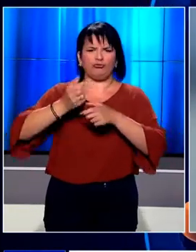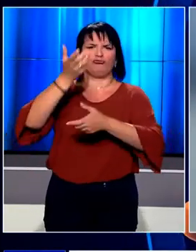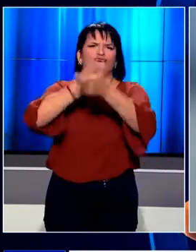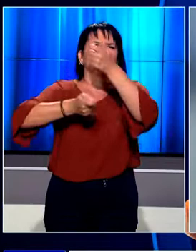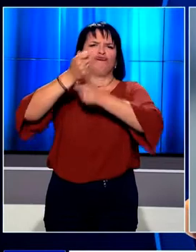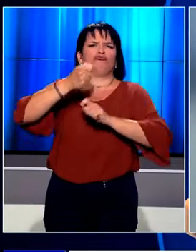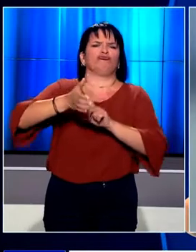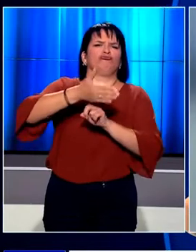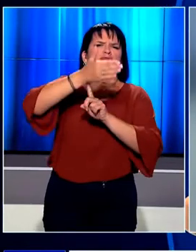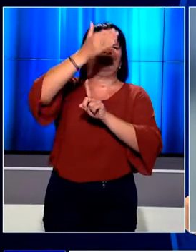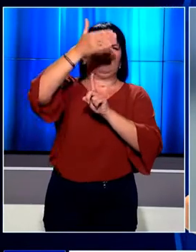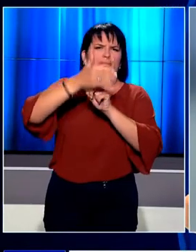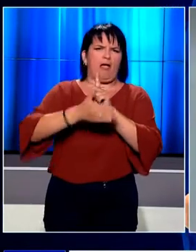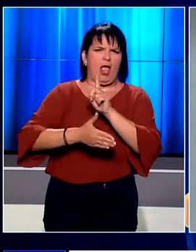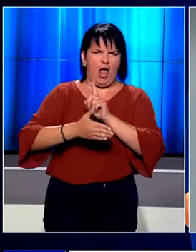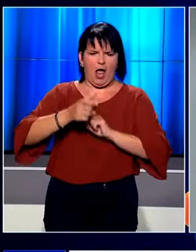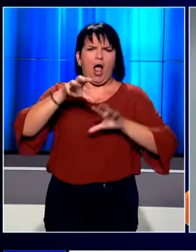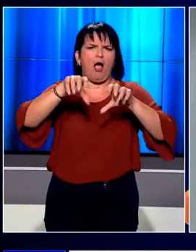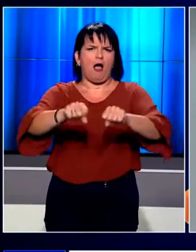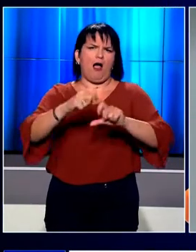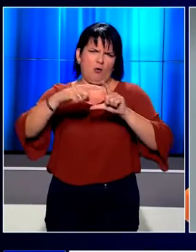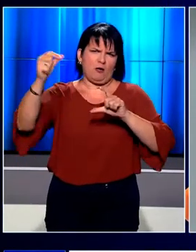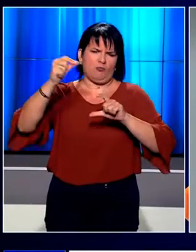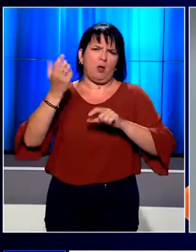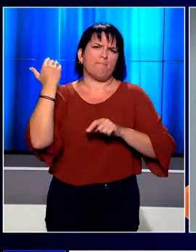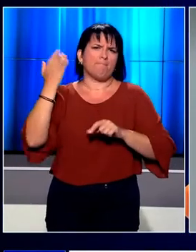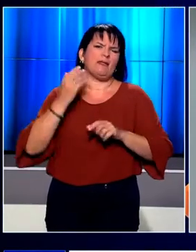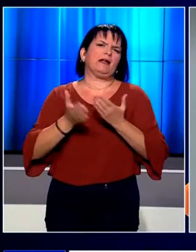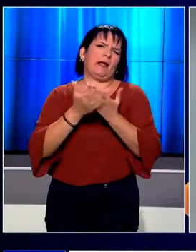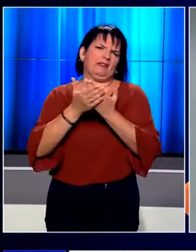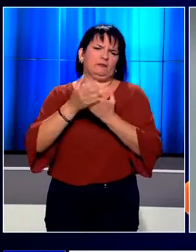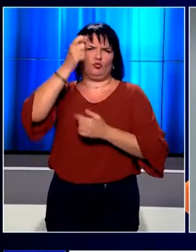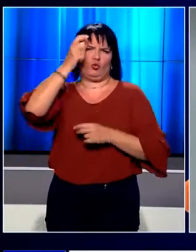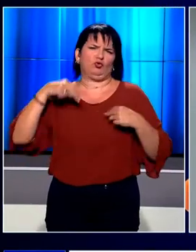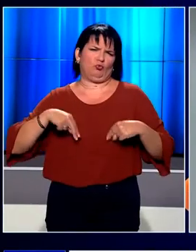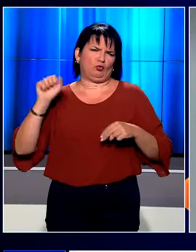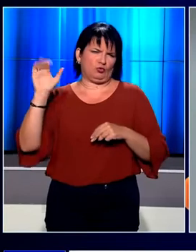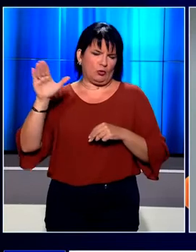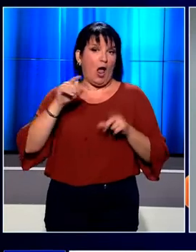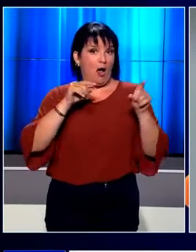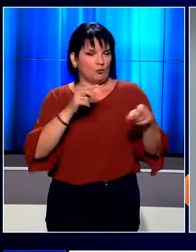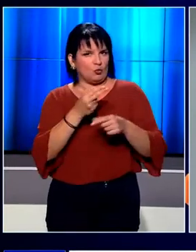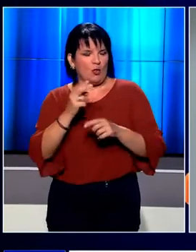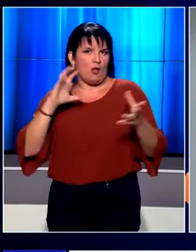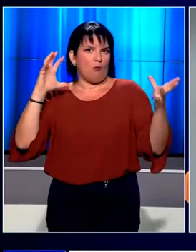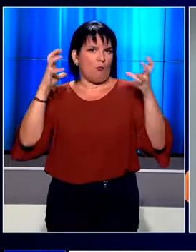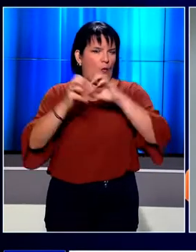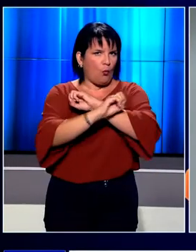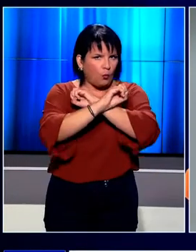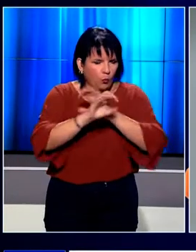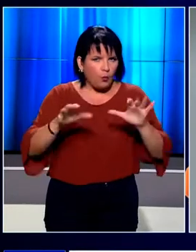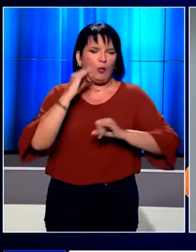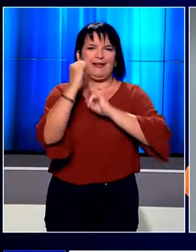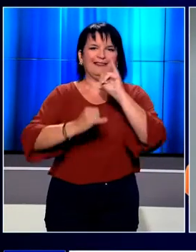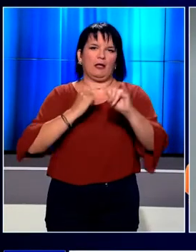σημαία από σχολείο στην κατεχόμενη Αμόχωστο που επισκέφθηκε πρόσφατα ο Τούρκος Υπουργός Εξωτερικών. Το περιστατικό που κάνει το γύρο του διαδικτύου